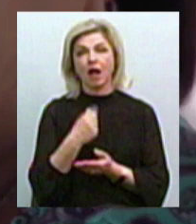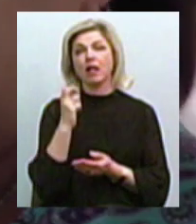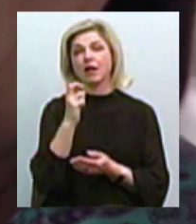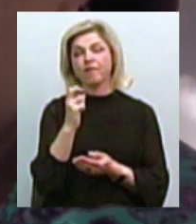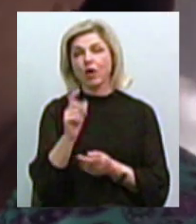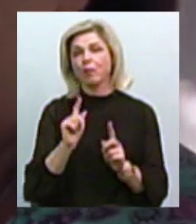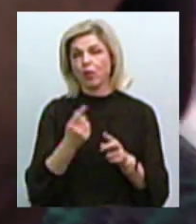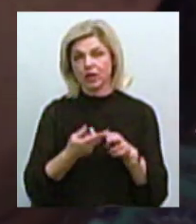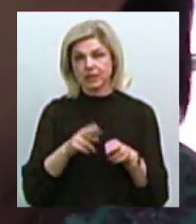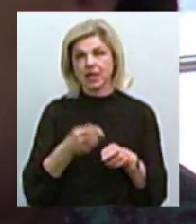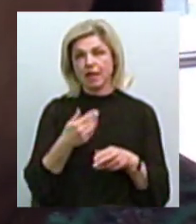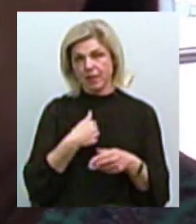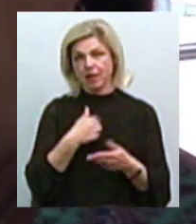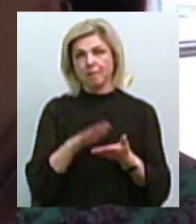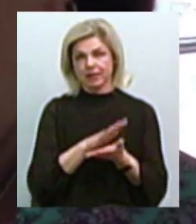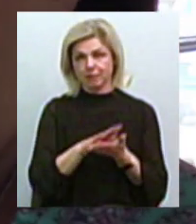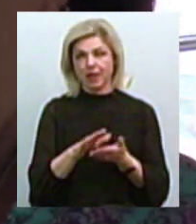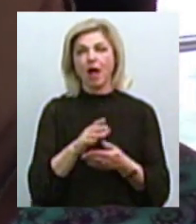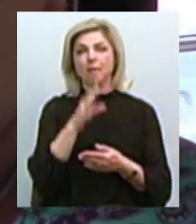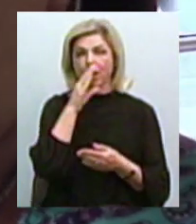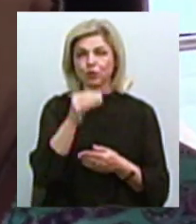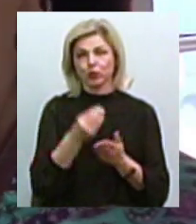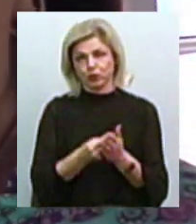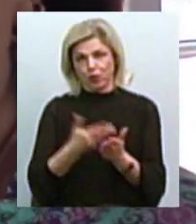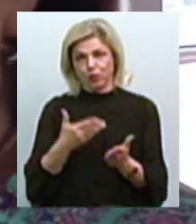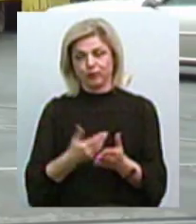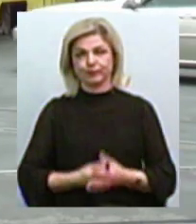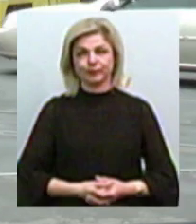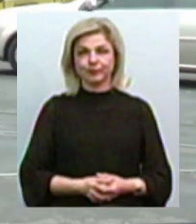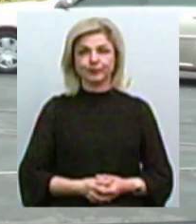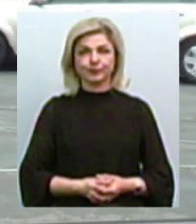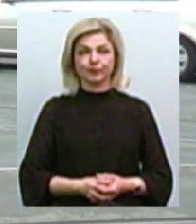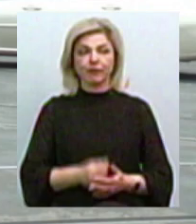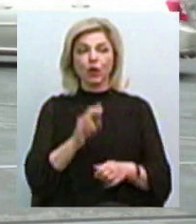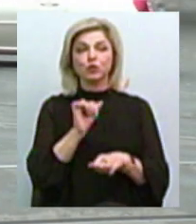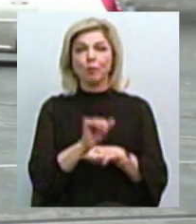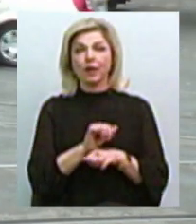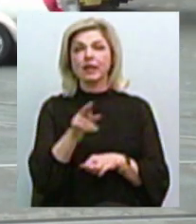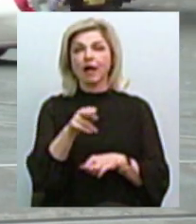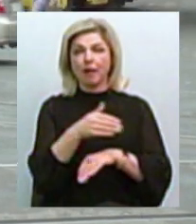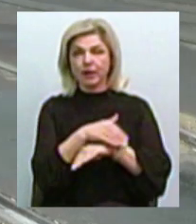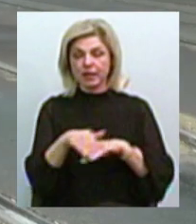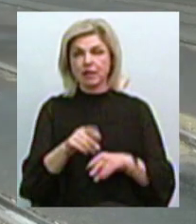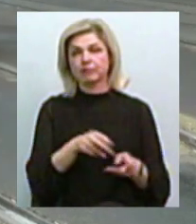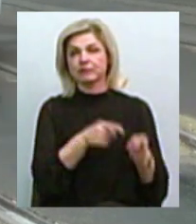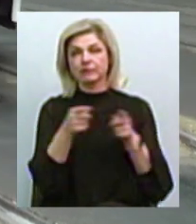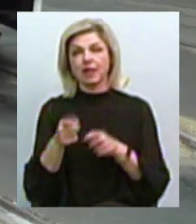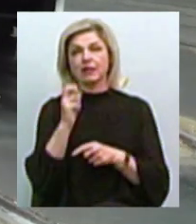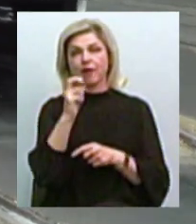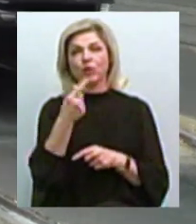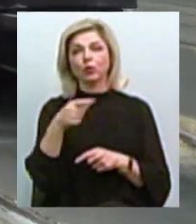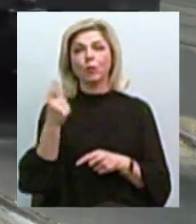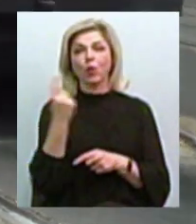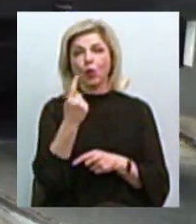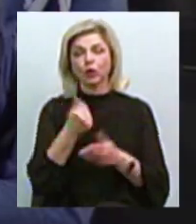трамваєм, бо це для мене безкоштовно. Маршруткою для мене дорого. На зупинці декабристів пересідаємо на трамвай номер один, що